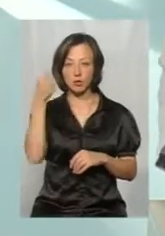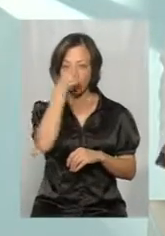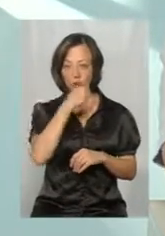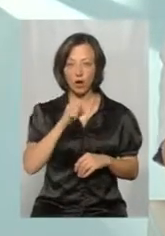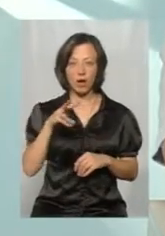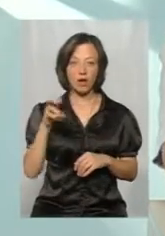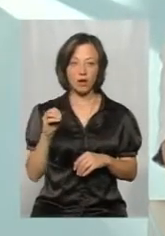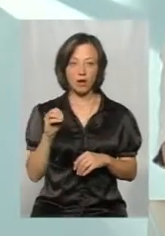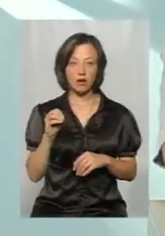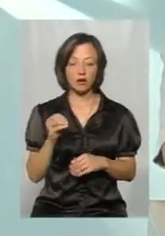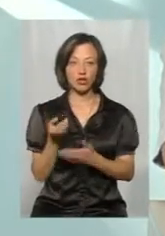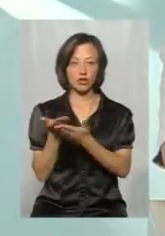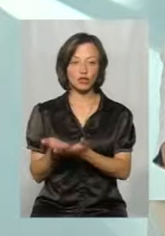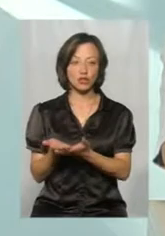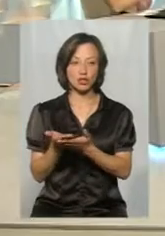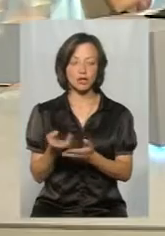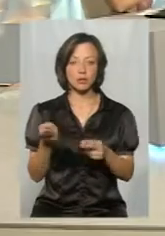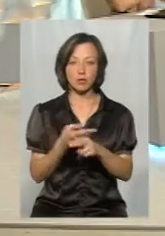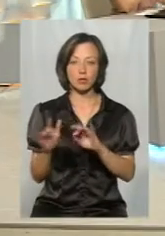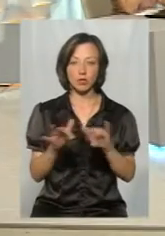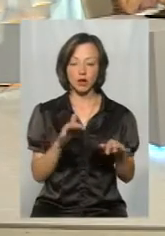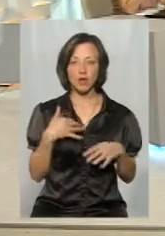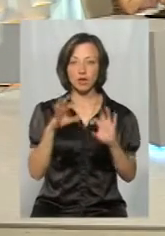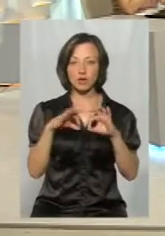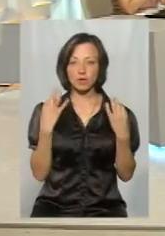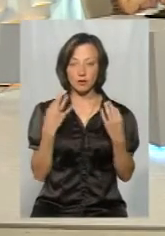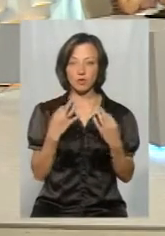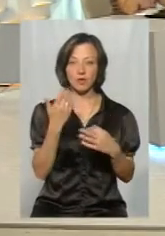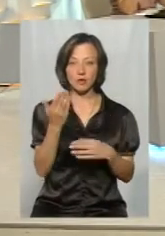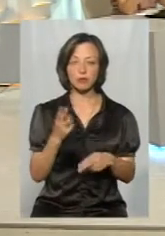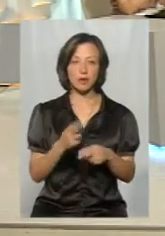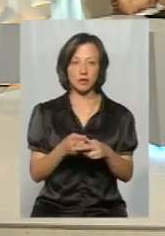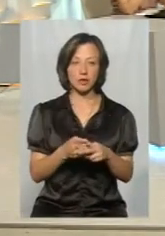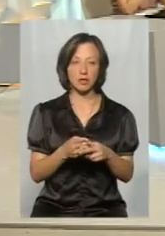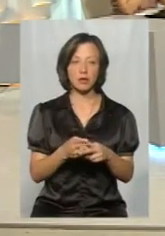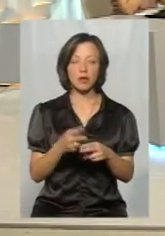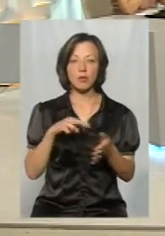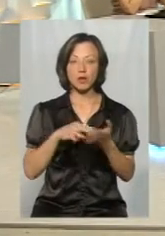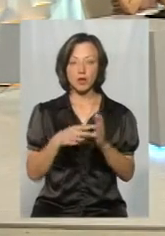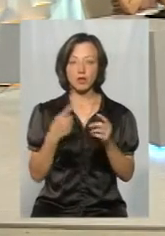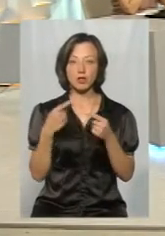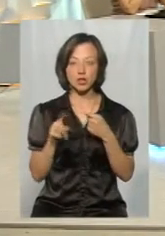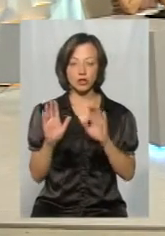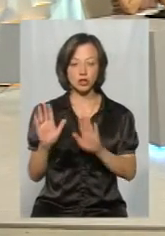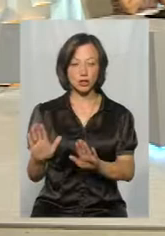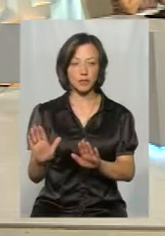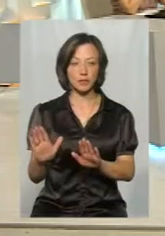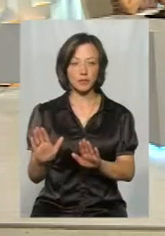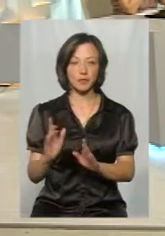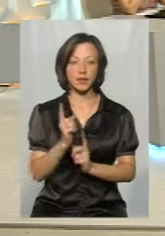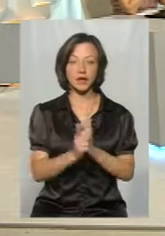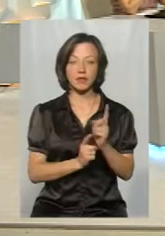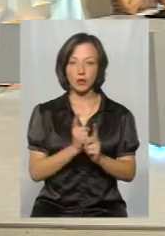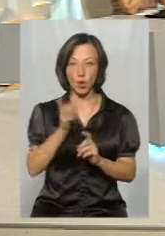лежить мертва, вона припадає... Я дозволю собі вас перебити, тому що про стратегію то інше. Стратегію